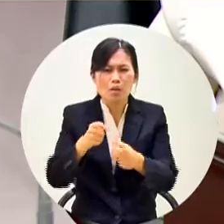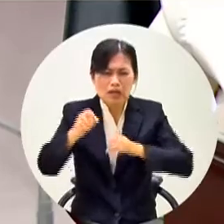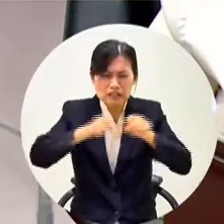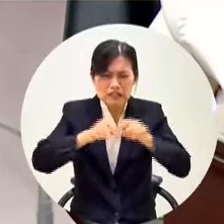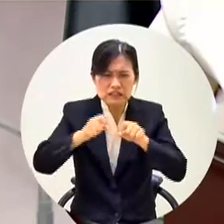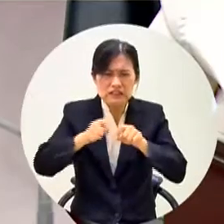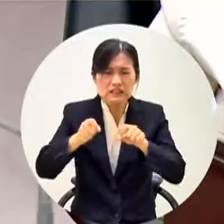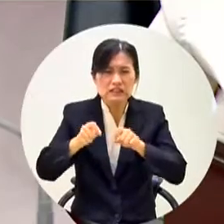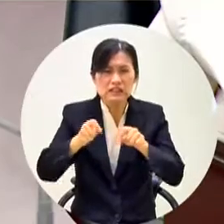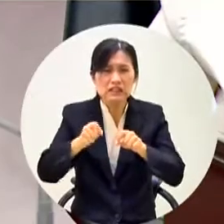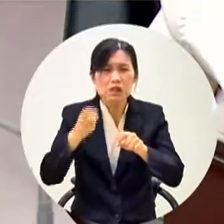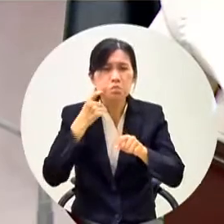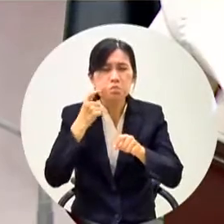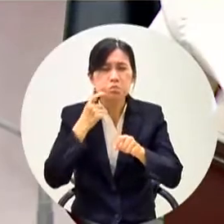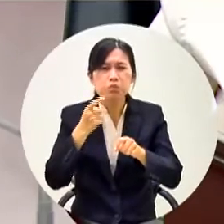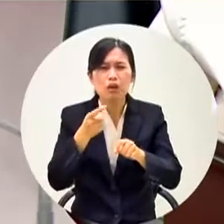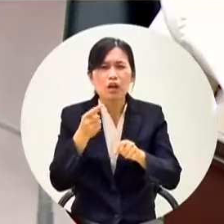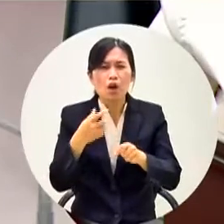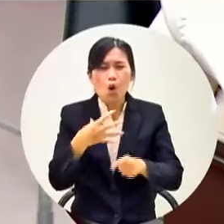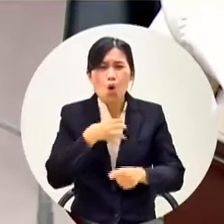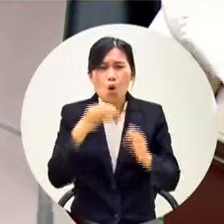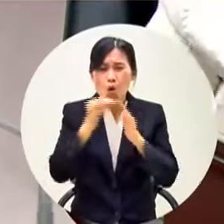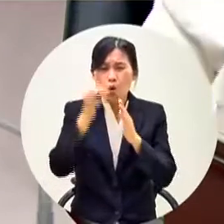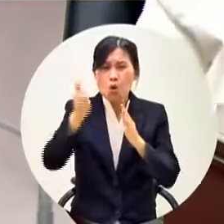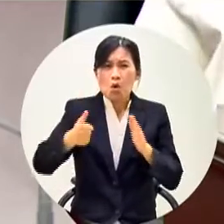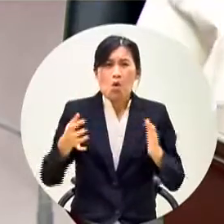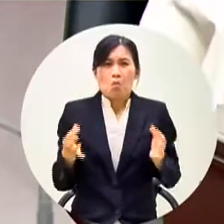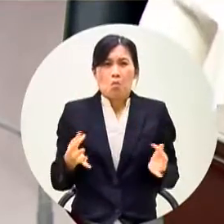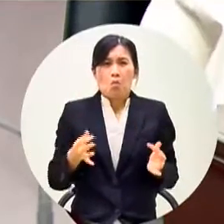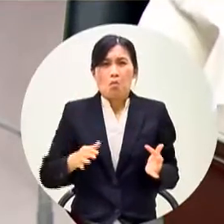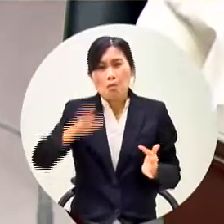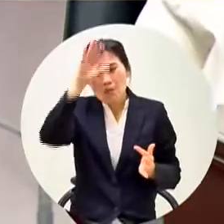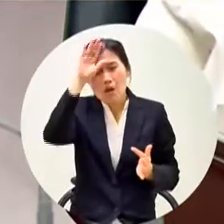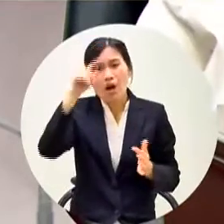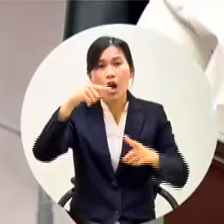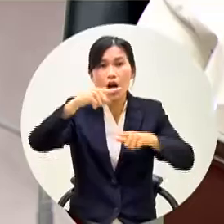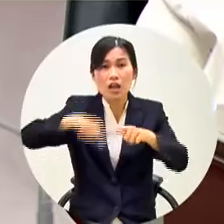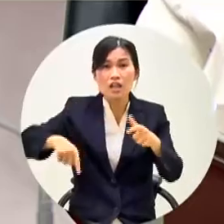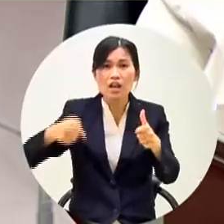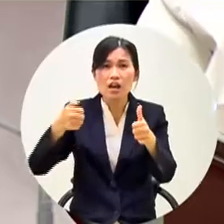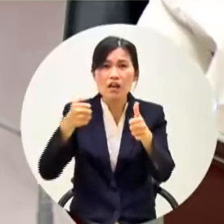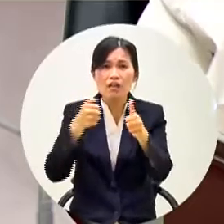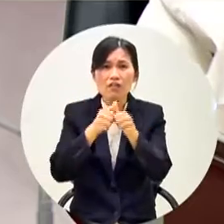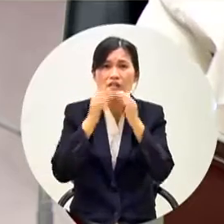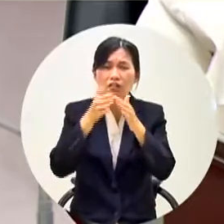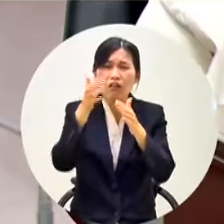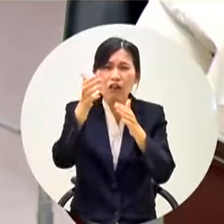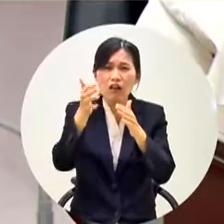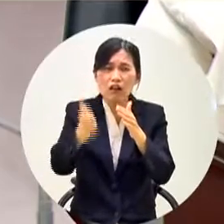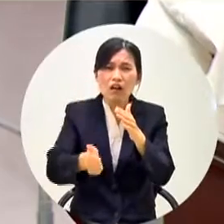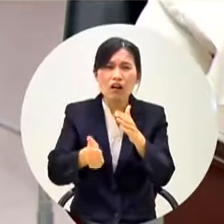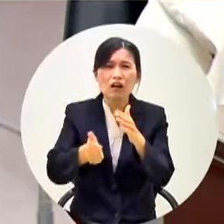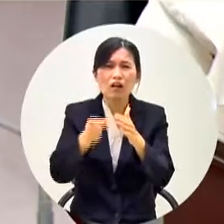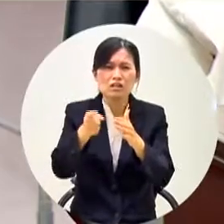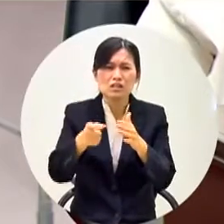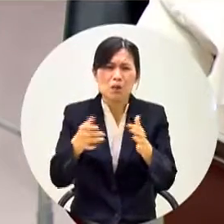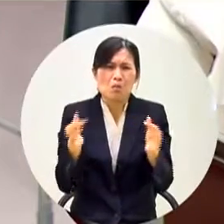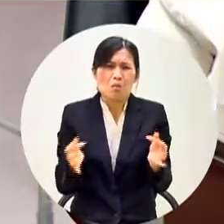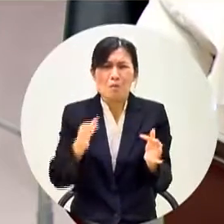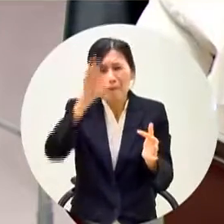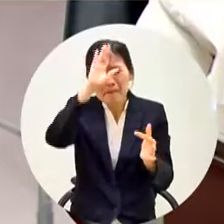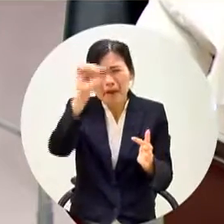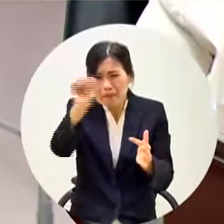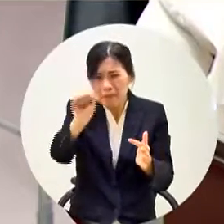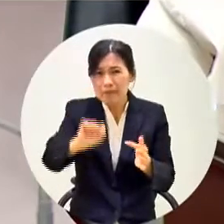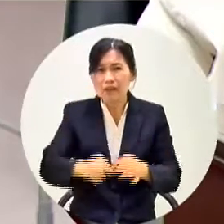吳居長得了貴族病那個葉副市長你也不能得貴族病耶所以本席在這裡慎